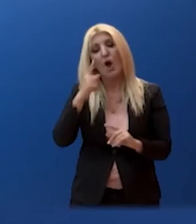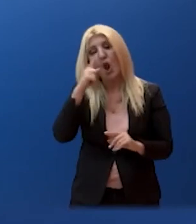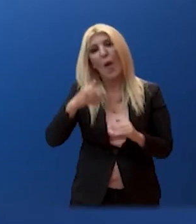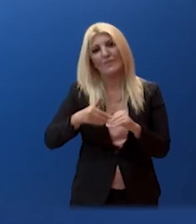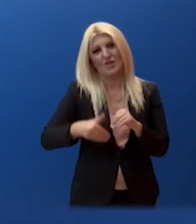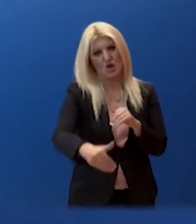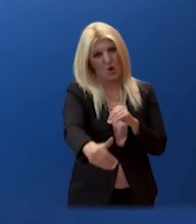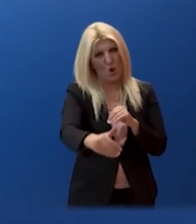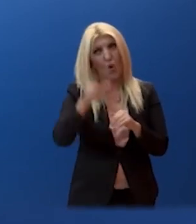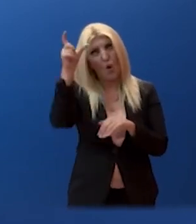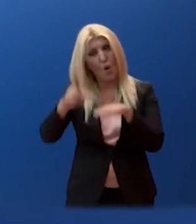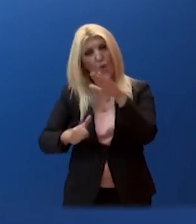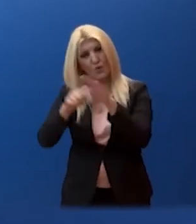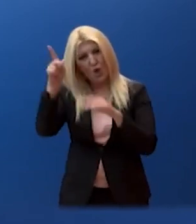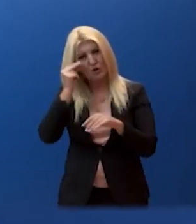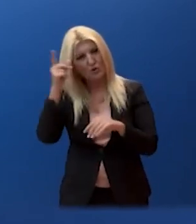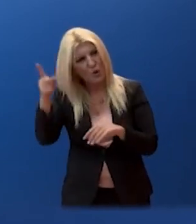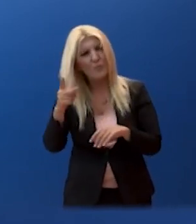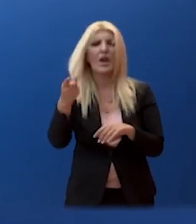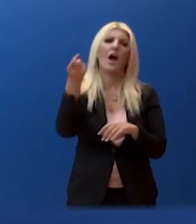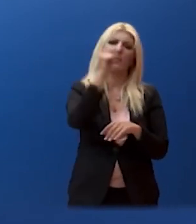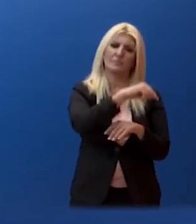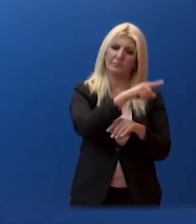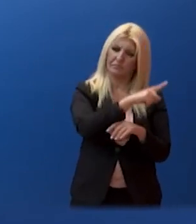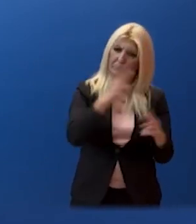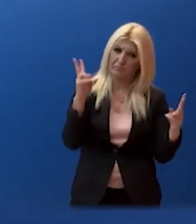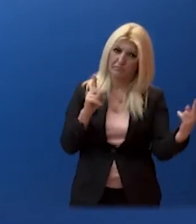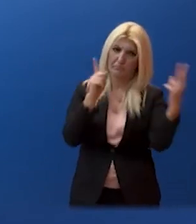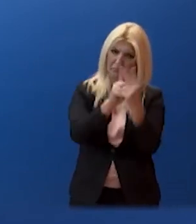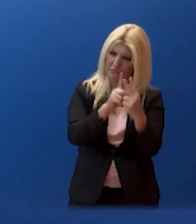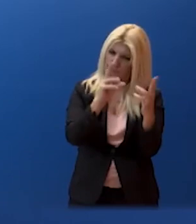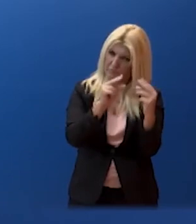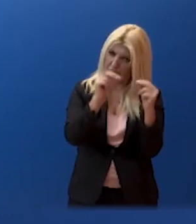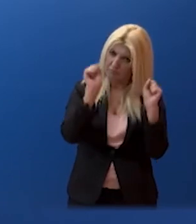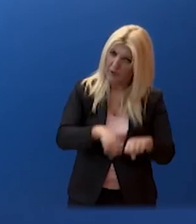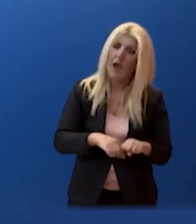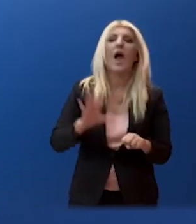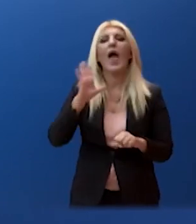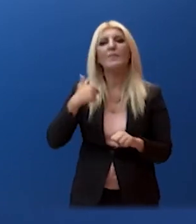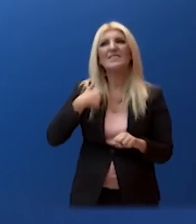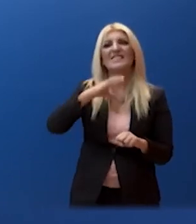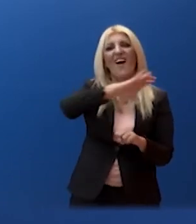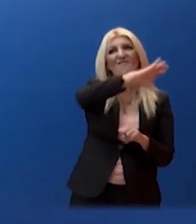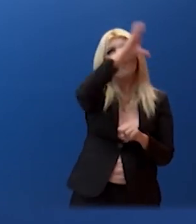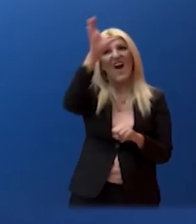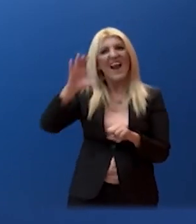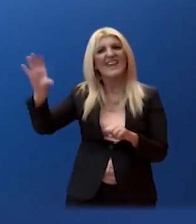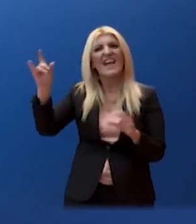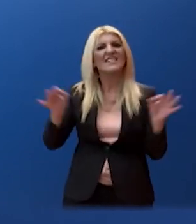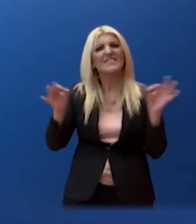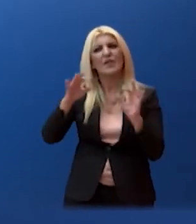Και αυτό που έχει σημασία είναι ότι εμείς πάντα στηρίζουμε την ευρωπαϊκή υπηροπτική των χωρών των Δεντικών Βαλκανίων, φυσικά και της Βόρειας